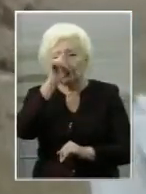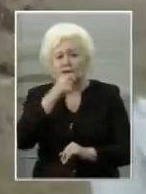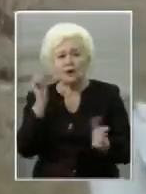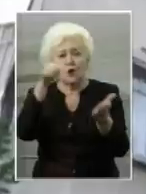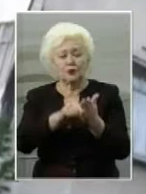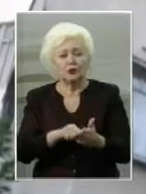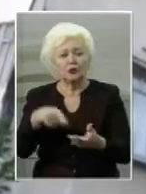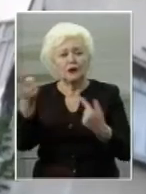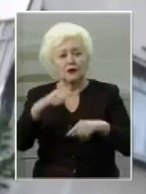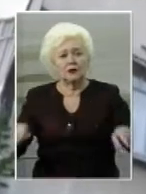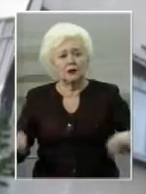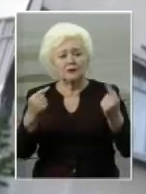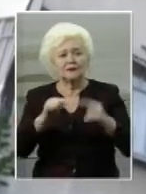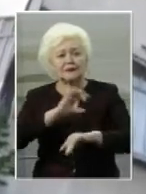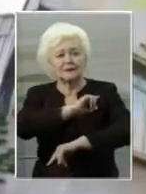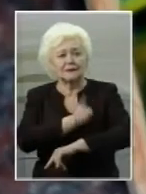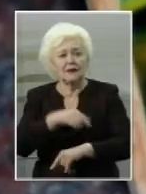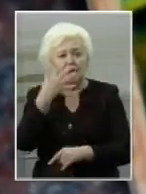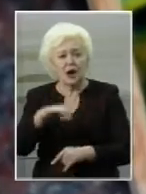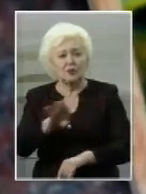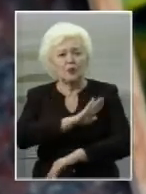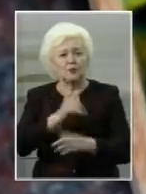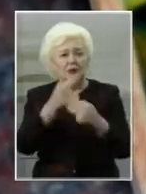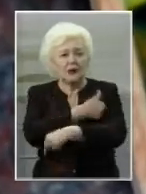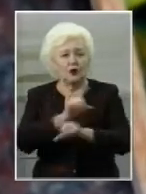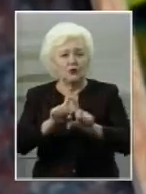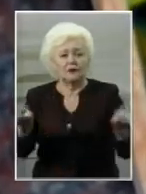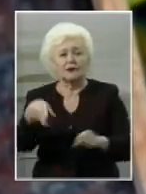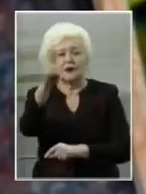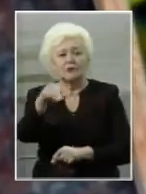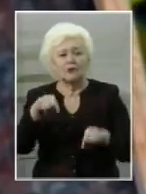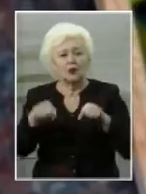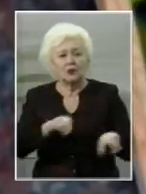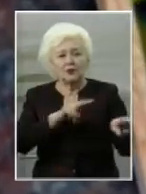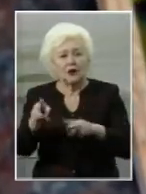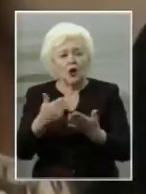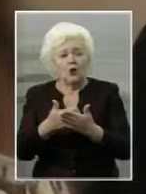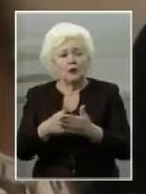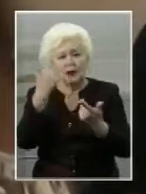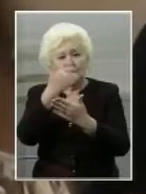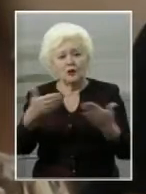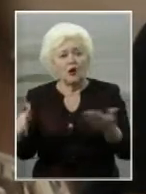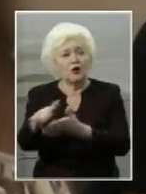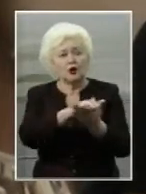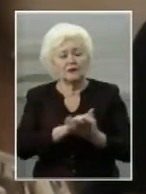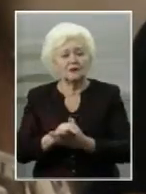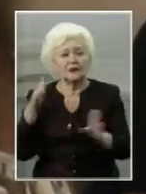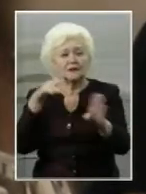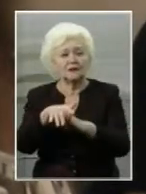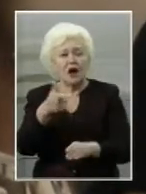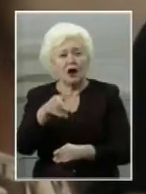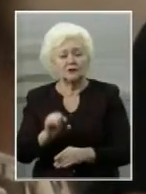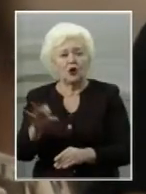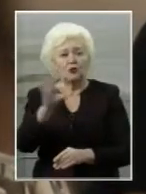потрапила до реанімації з сильними опіками і померла у лікарні. У грудні правоохоронці оголосили підозру в організації нападу на Гандзюк